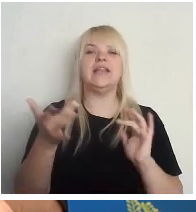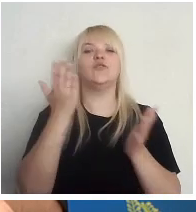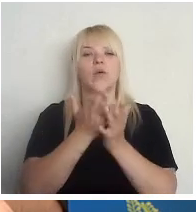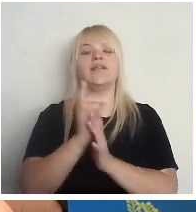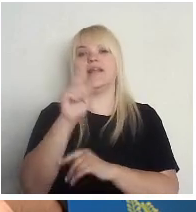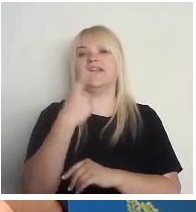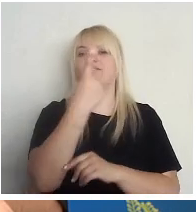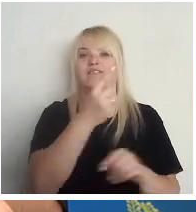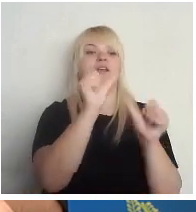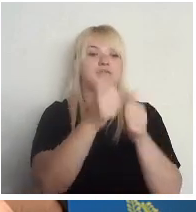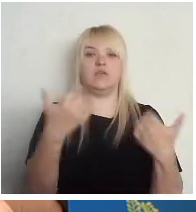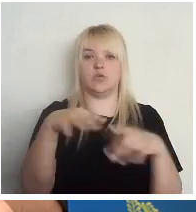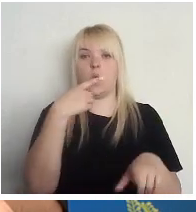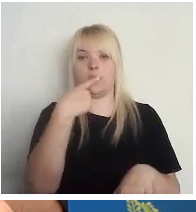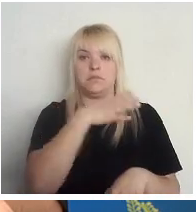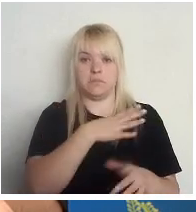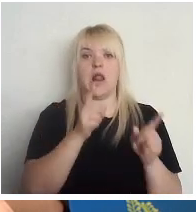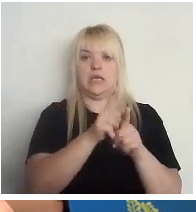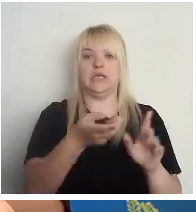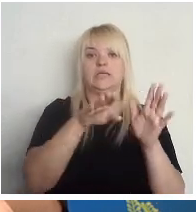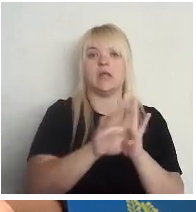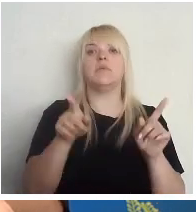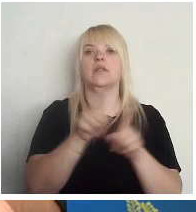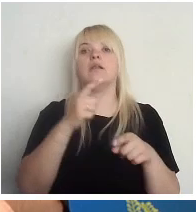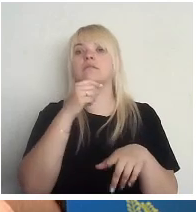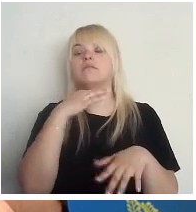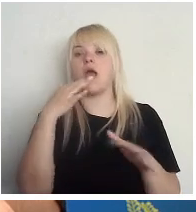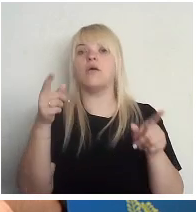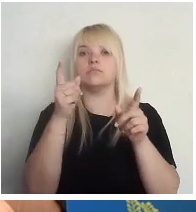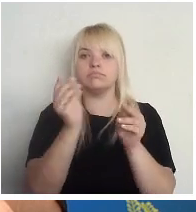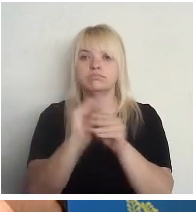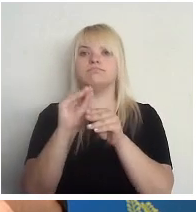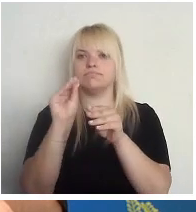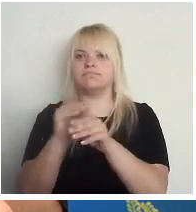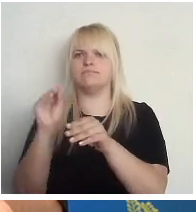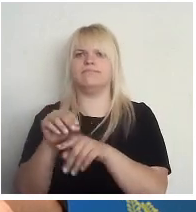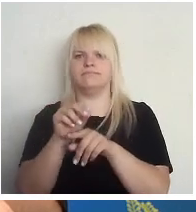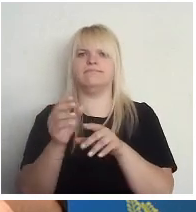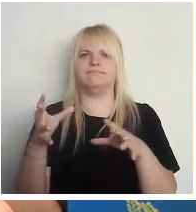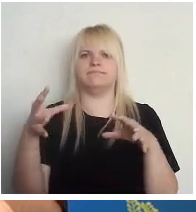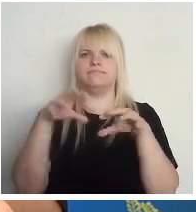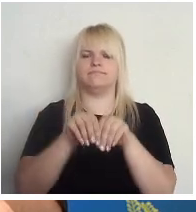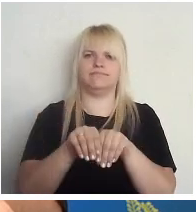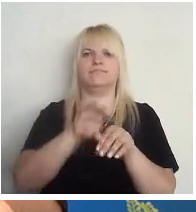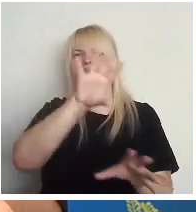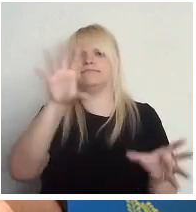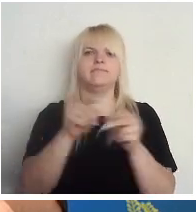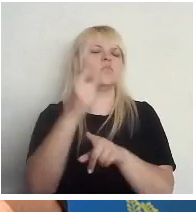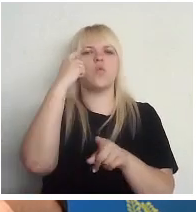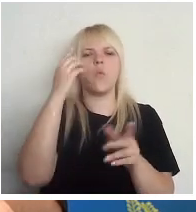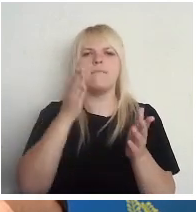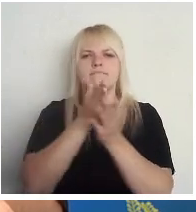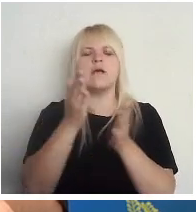veids, kā jau šeit minēja līdzdalība, bet tur ir noteikti daudz citas puses arī, kurā mums būtu jādomā, kurā mums būtu